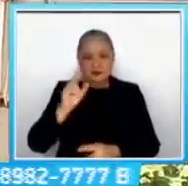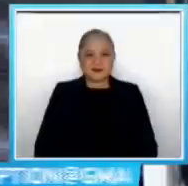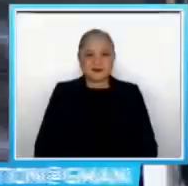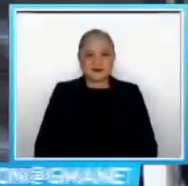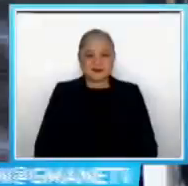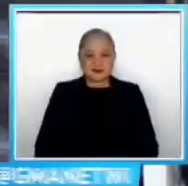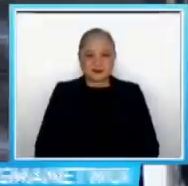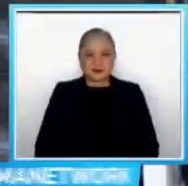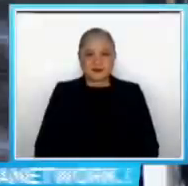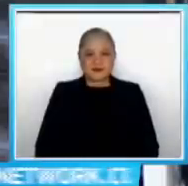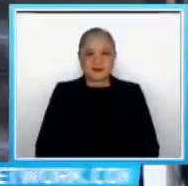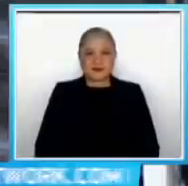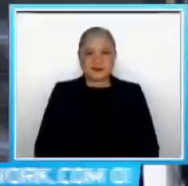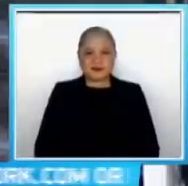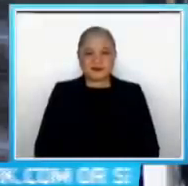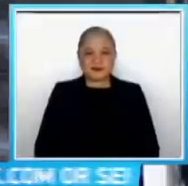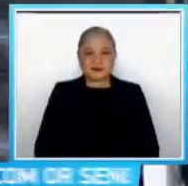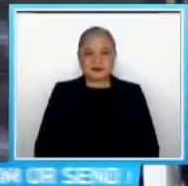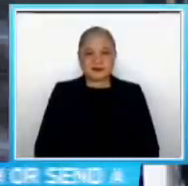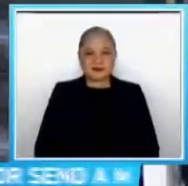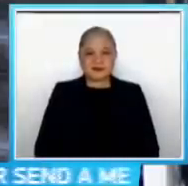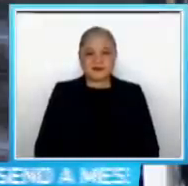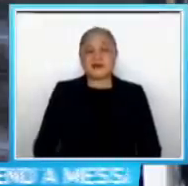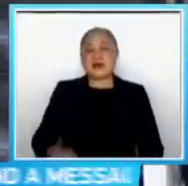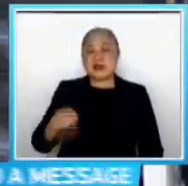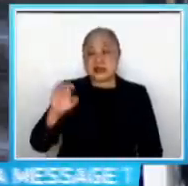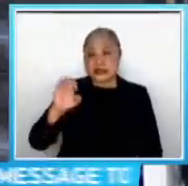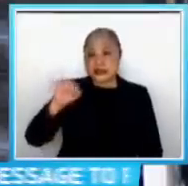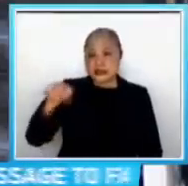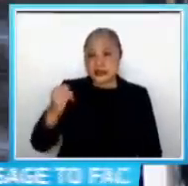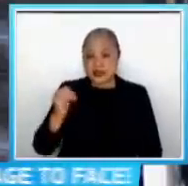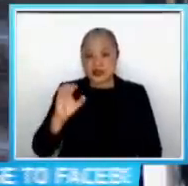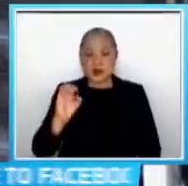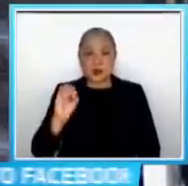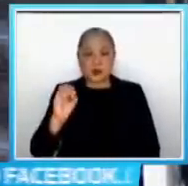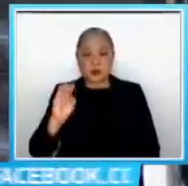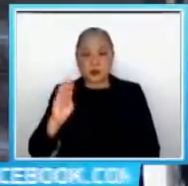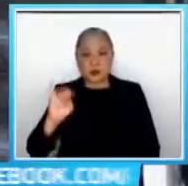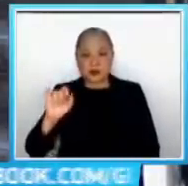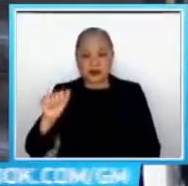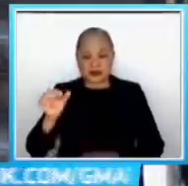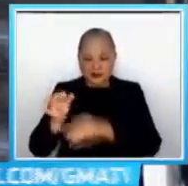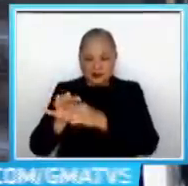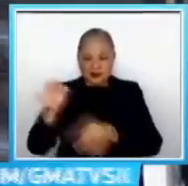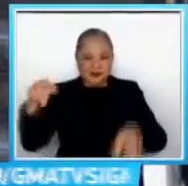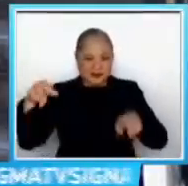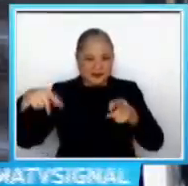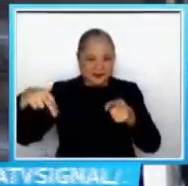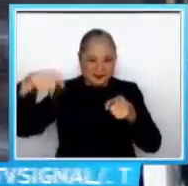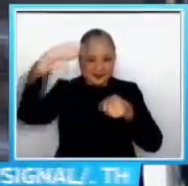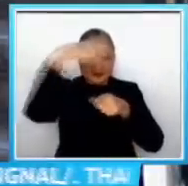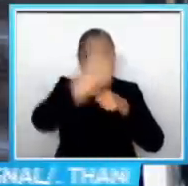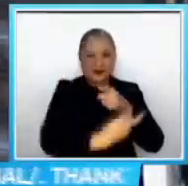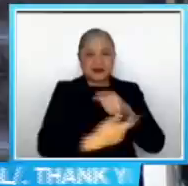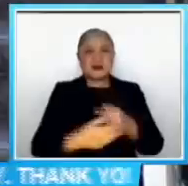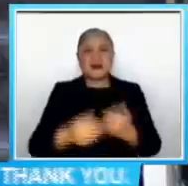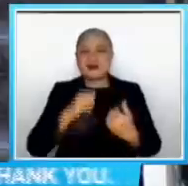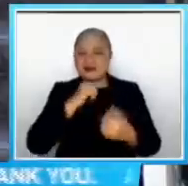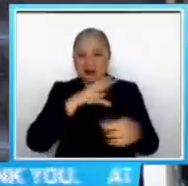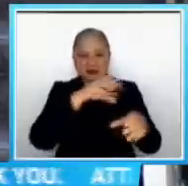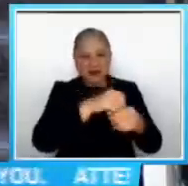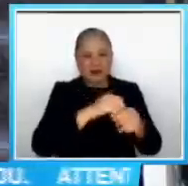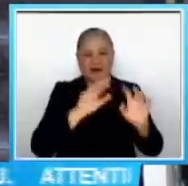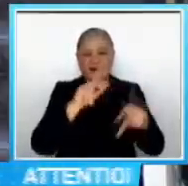na Hindi kasama si Pinoy Volter at Olympia na si Ernest John E.G. Obiena sa Philippine team na